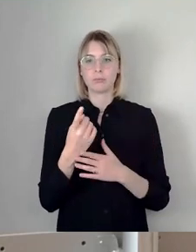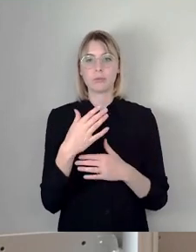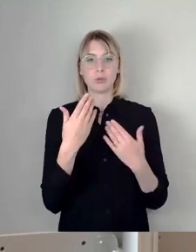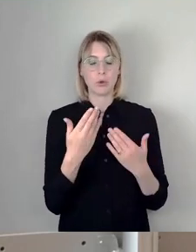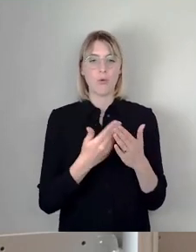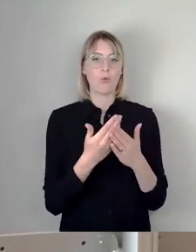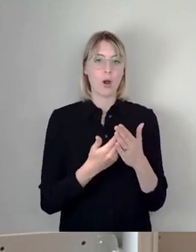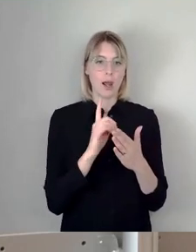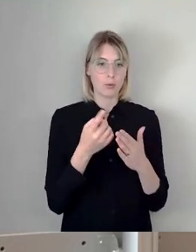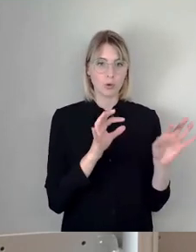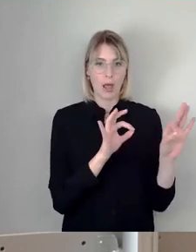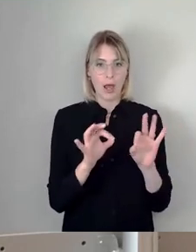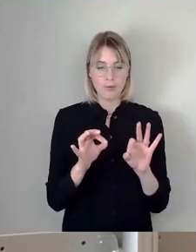nicht.